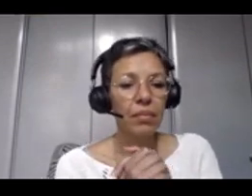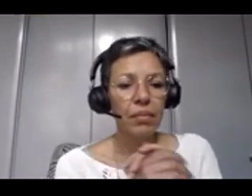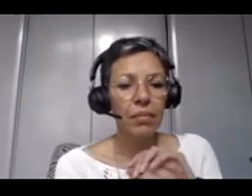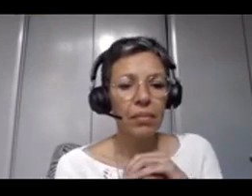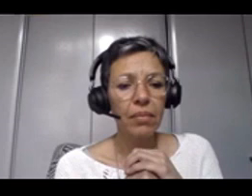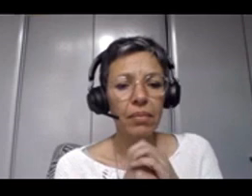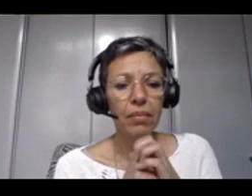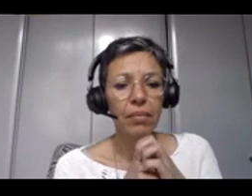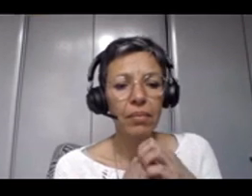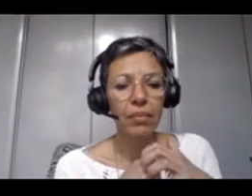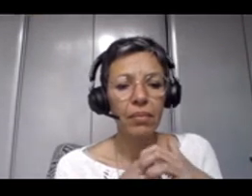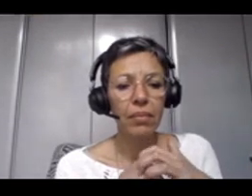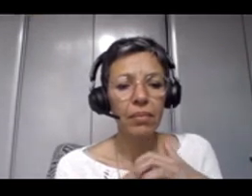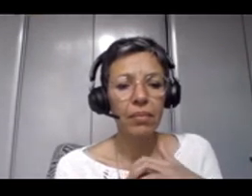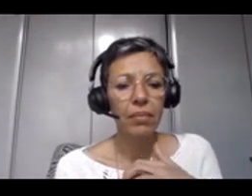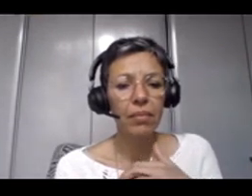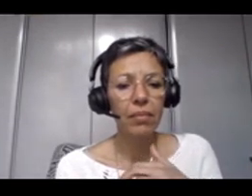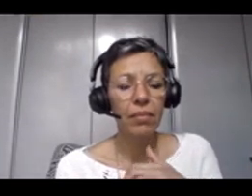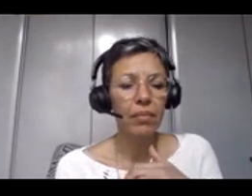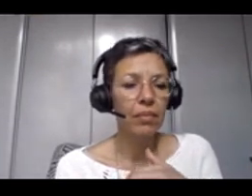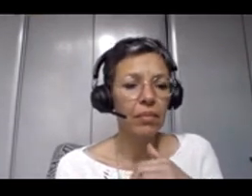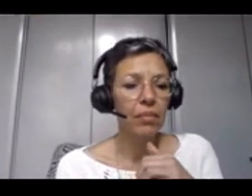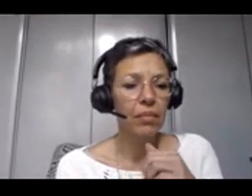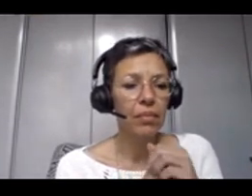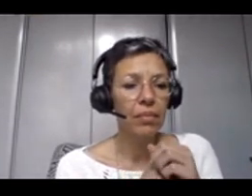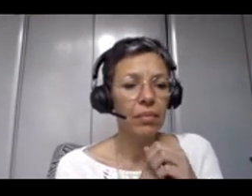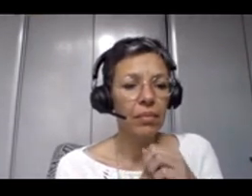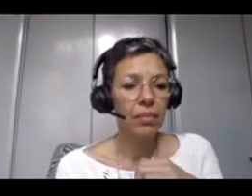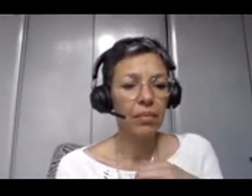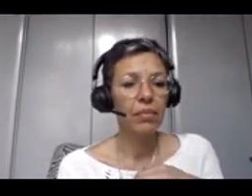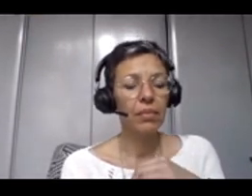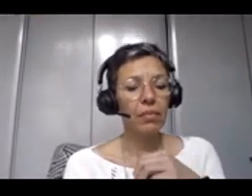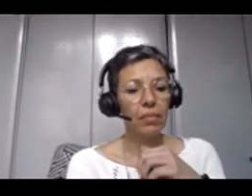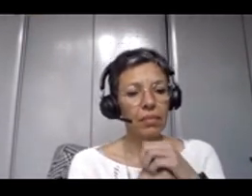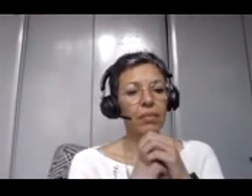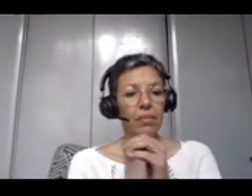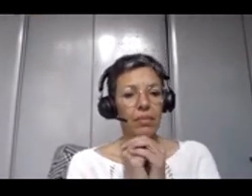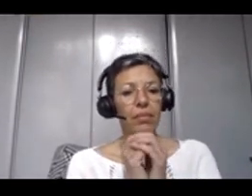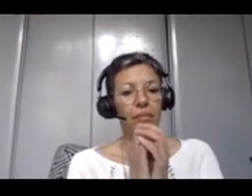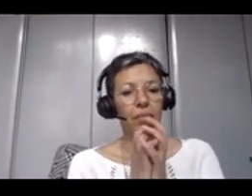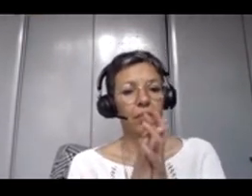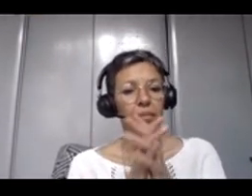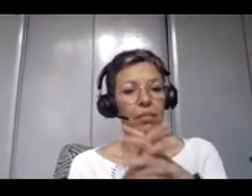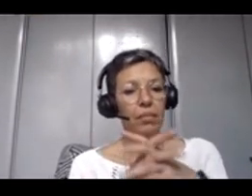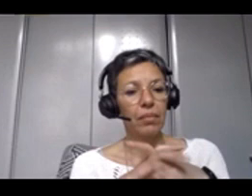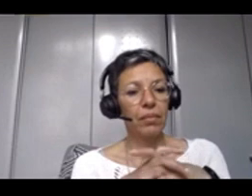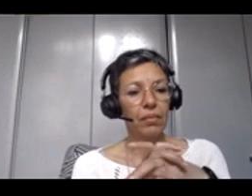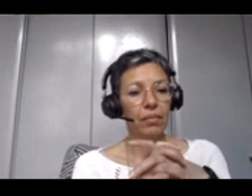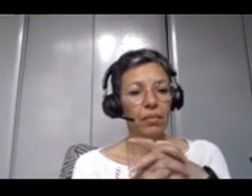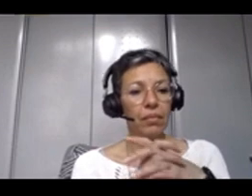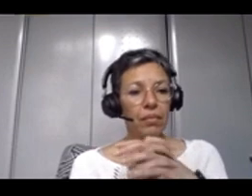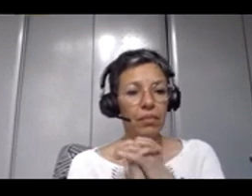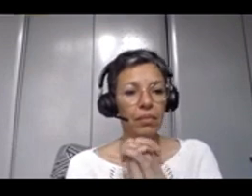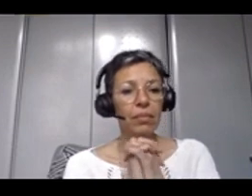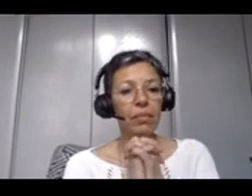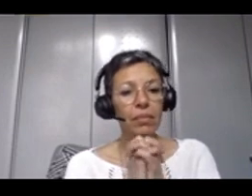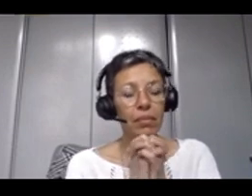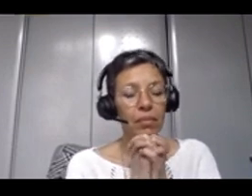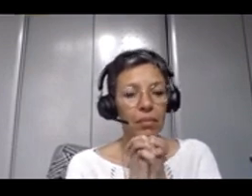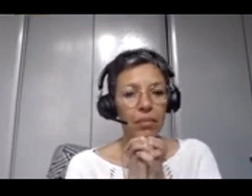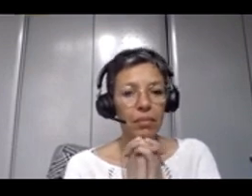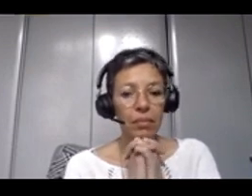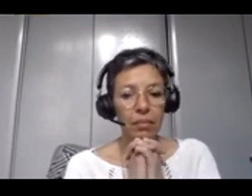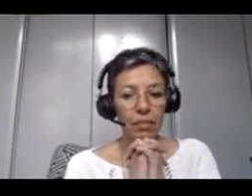qui est comment on organise la description d'une propriété et puis comment on peut, à partir de là, créer un